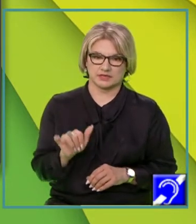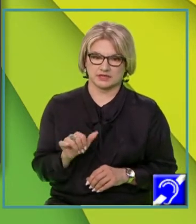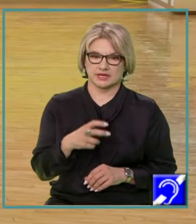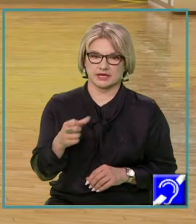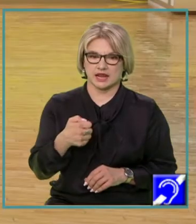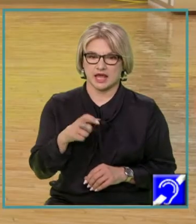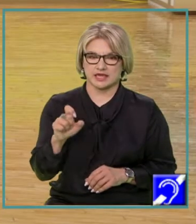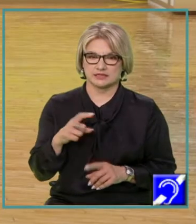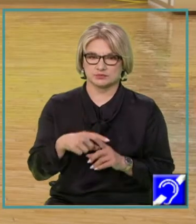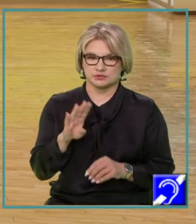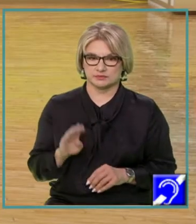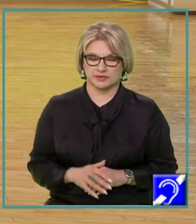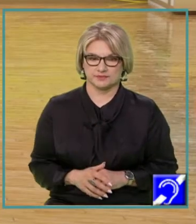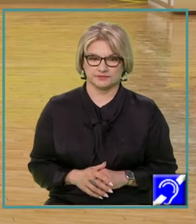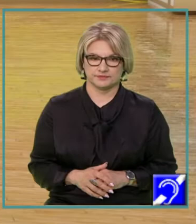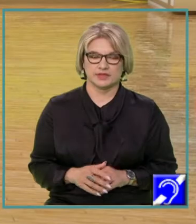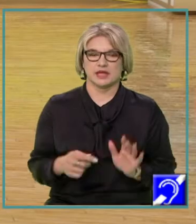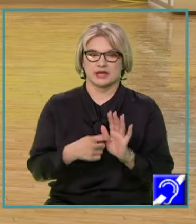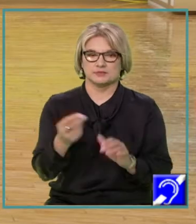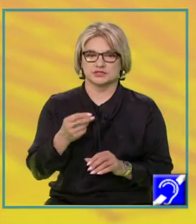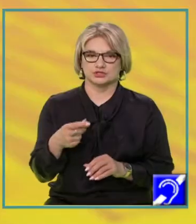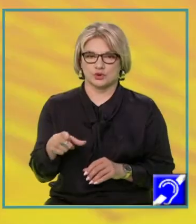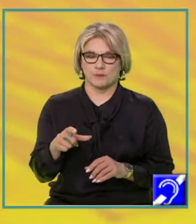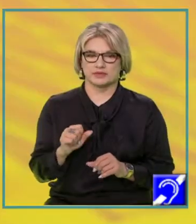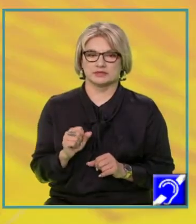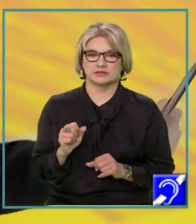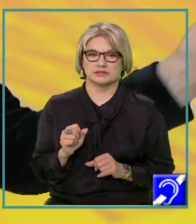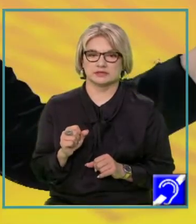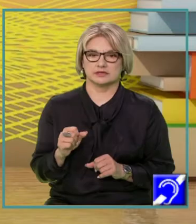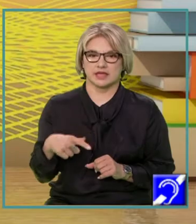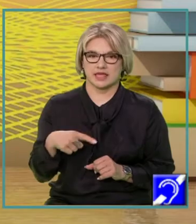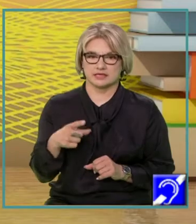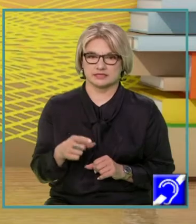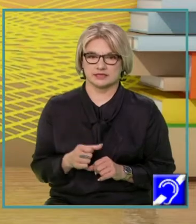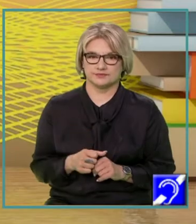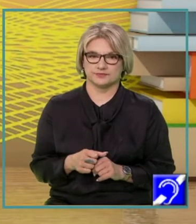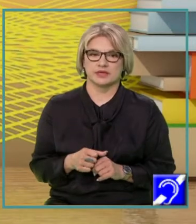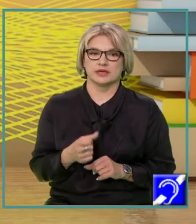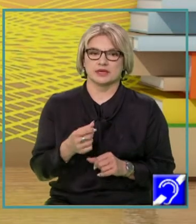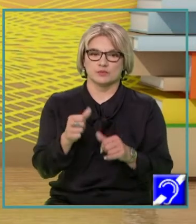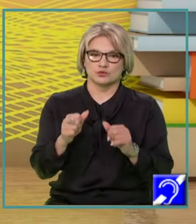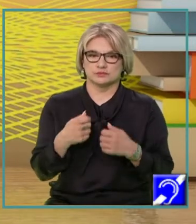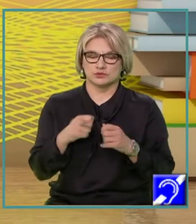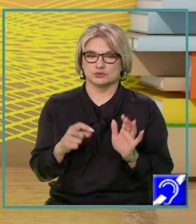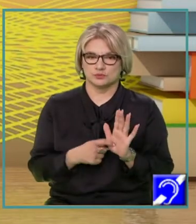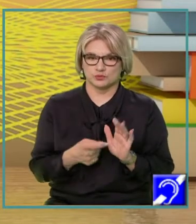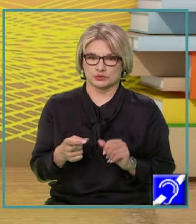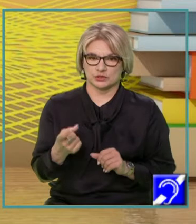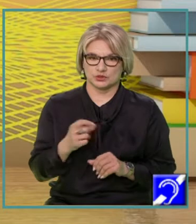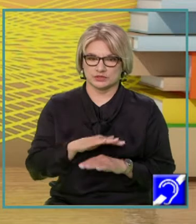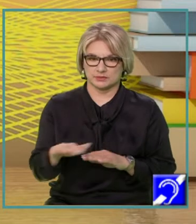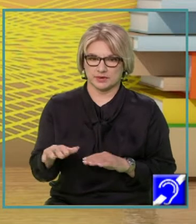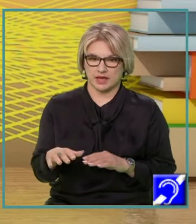plus b. Reprezentarea geometrică a graficului este mulțimea tuturor punctelor din plan,